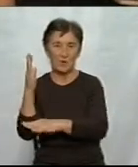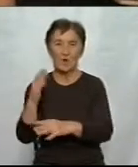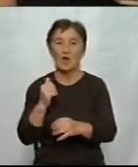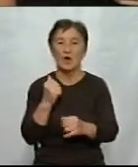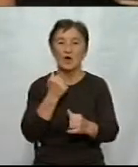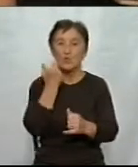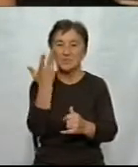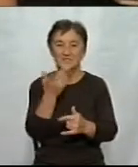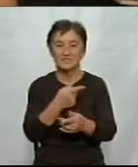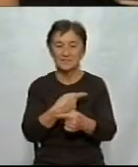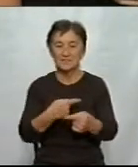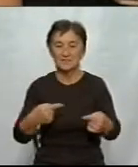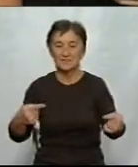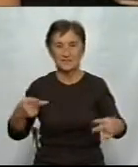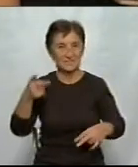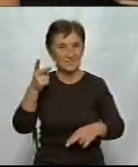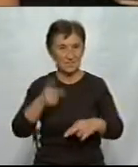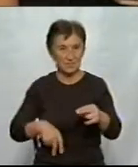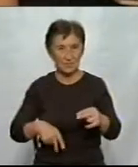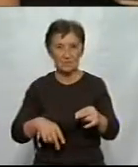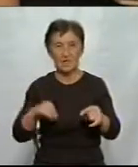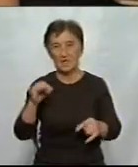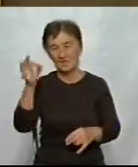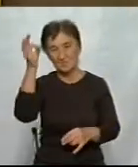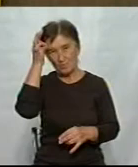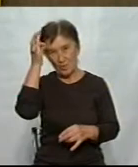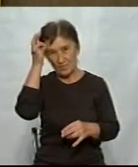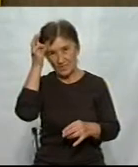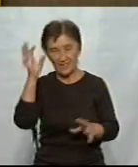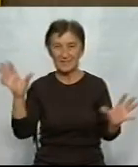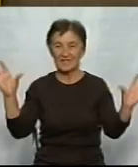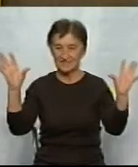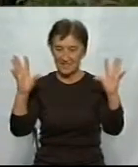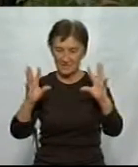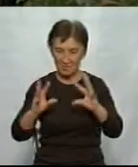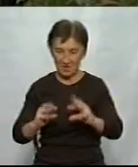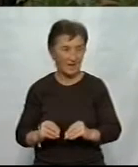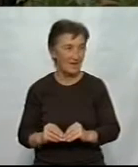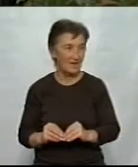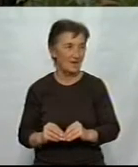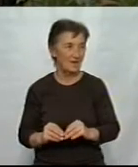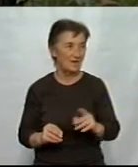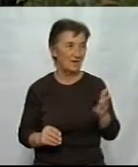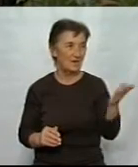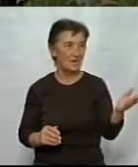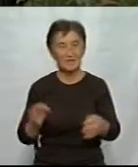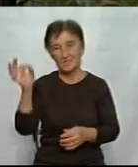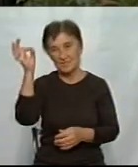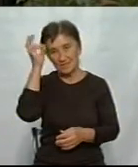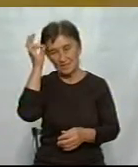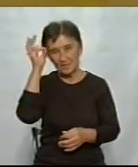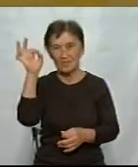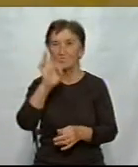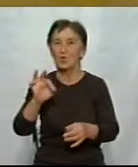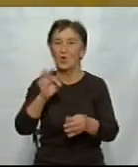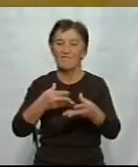закінчується і засипає наші спогади піском. Це картина має назву спогад. Оце спогад про весняне